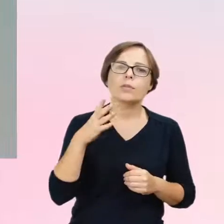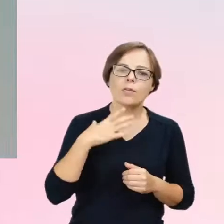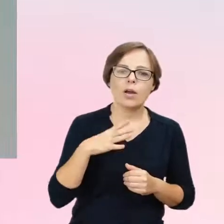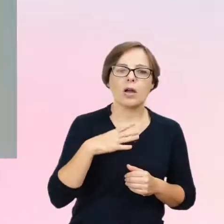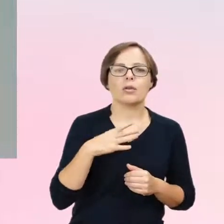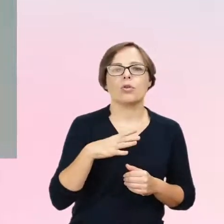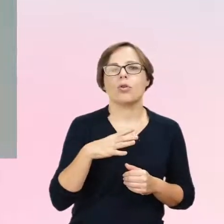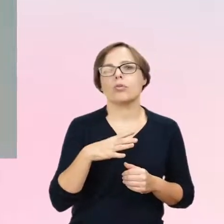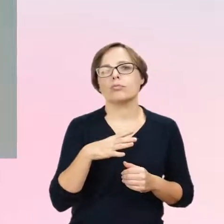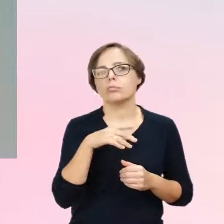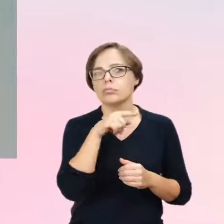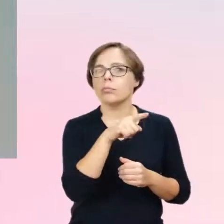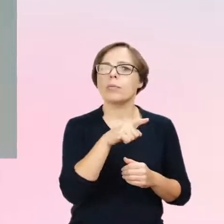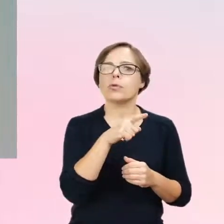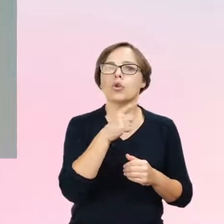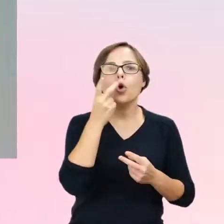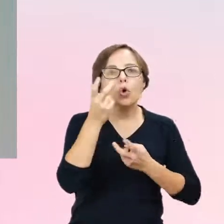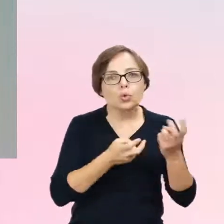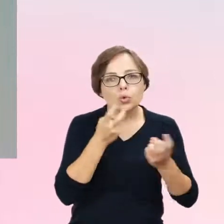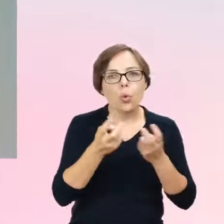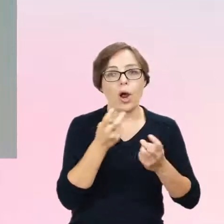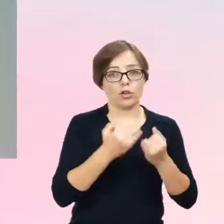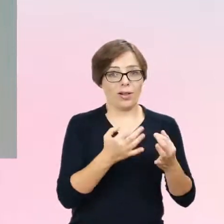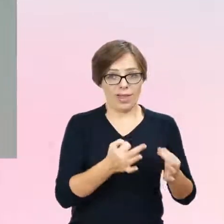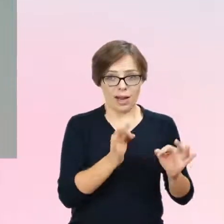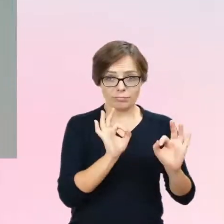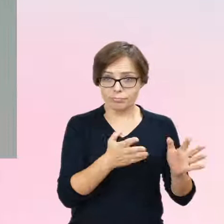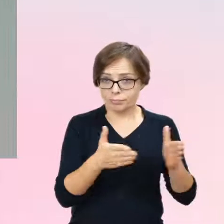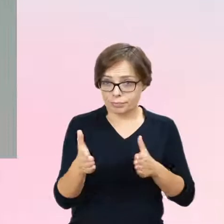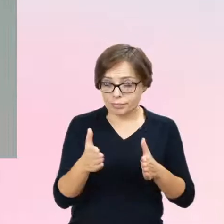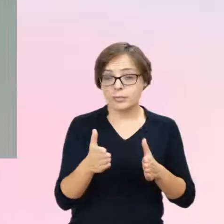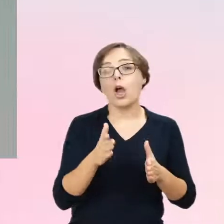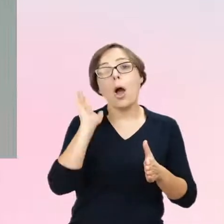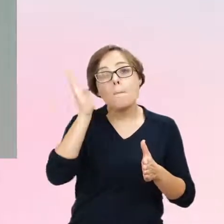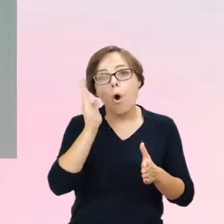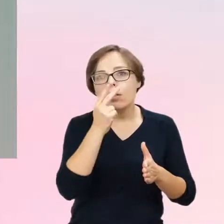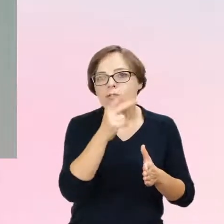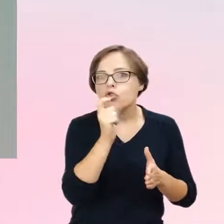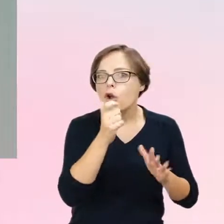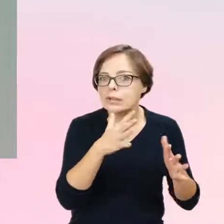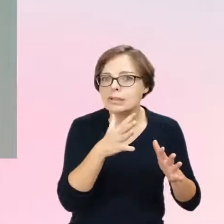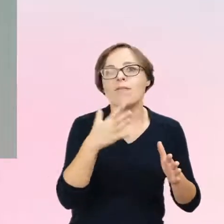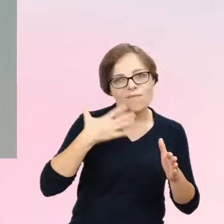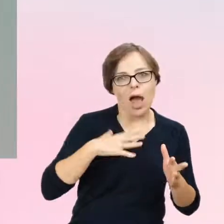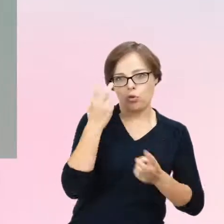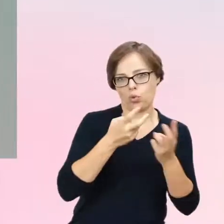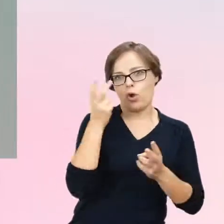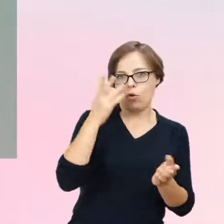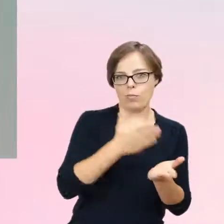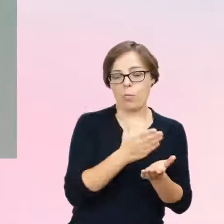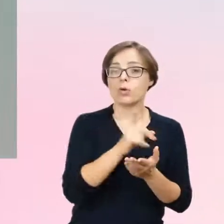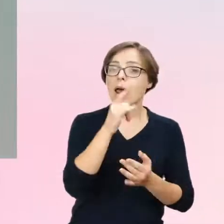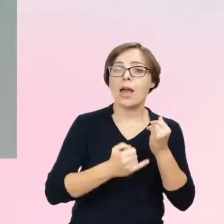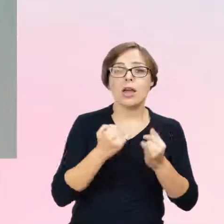deprymującego poszukiwanie pomocy wtedy, kiedyś tam, jeżeli będą jakieś objawy, które będą budzić wątpliwość, tak? Ale jeżeli się okaże, że